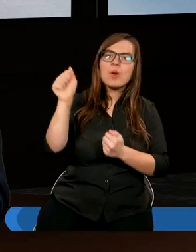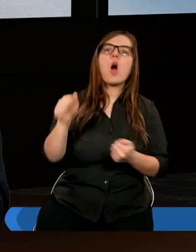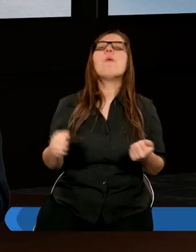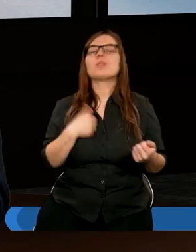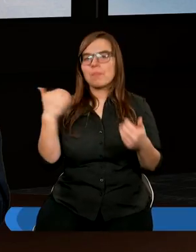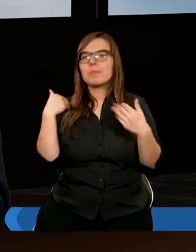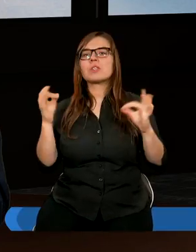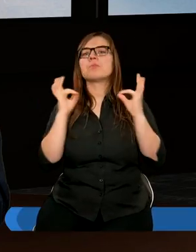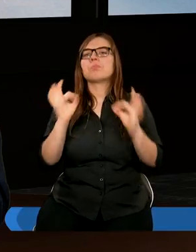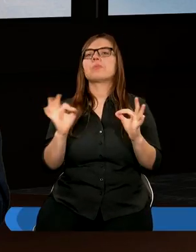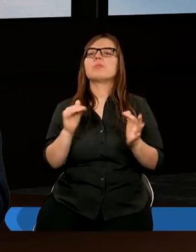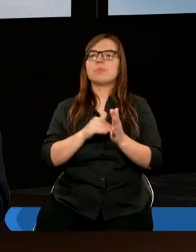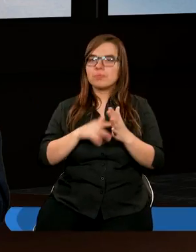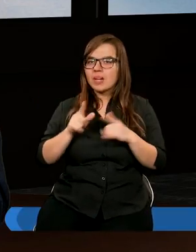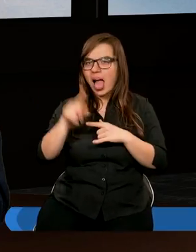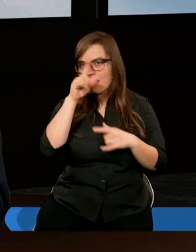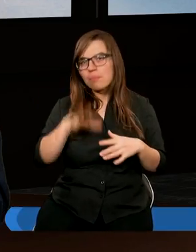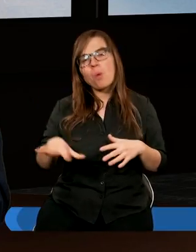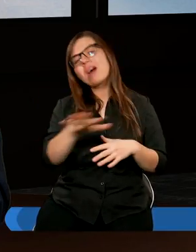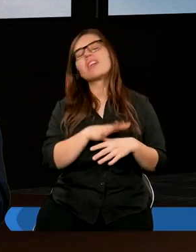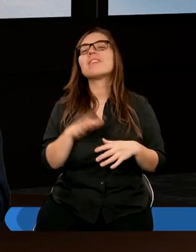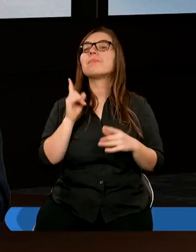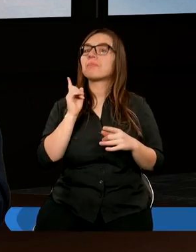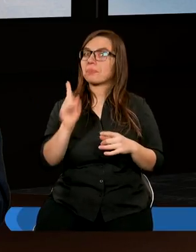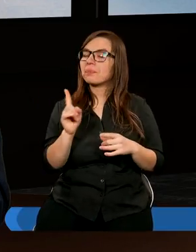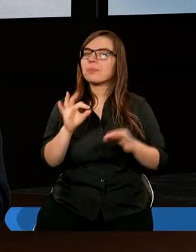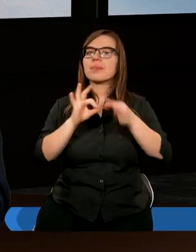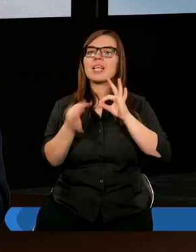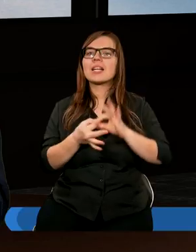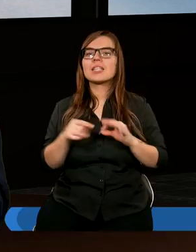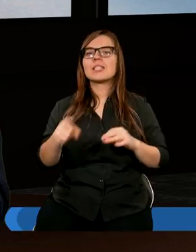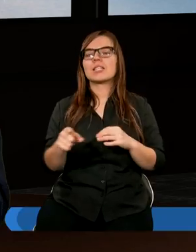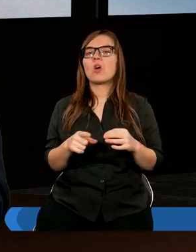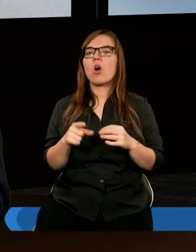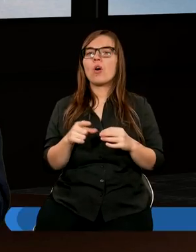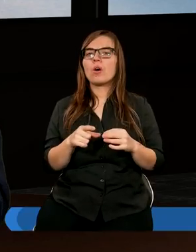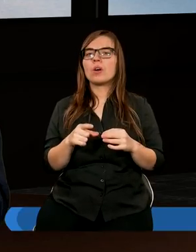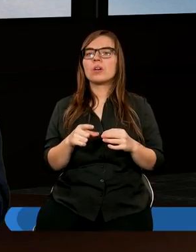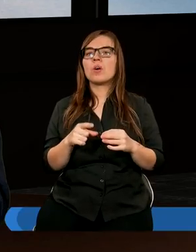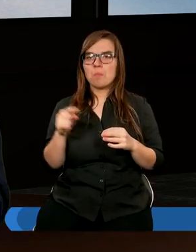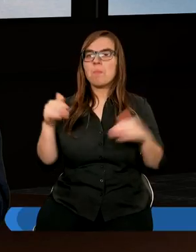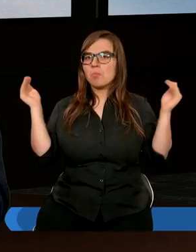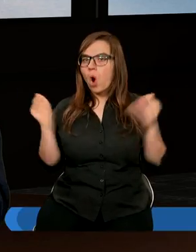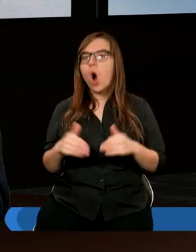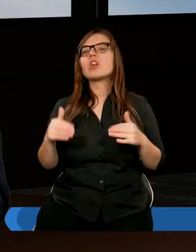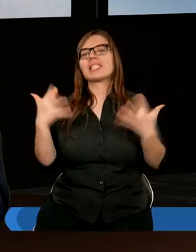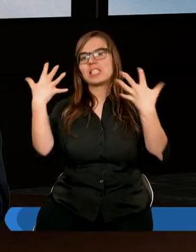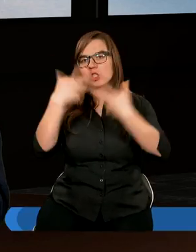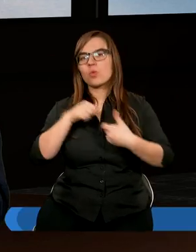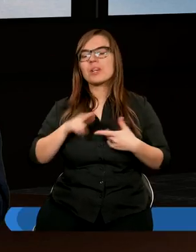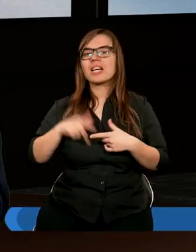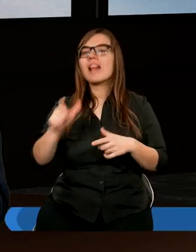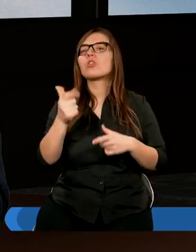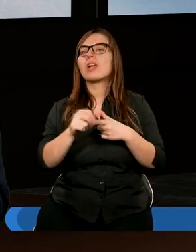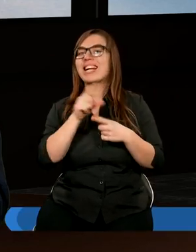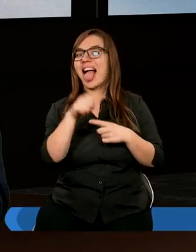pożytecznym w społeczeństwie. I gdy potrafi się skupić właśnie na tym, że to